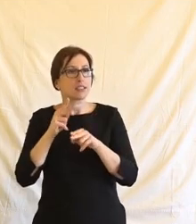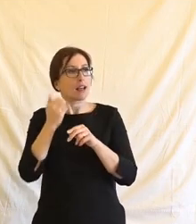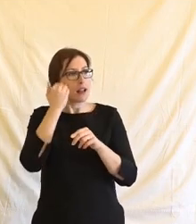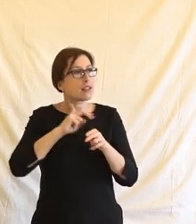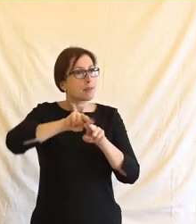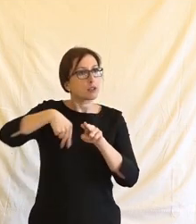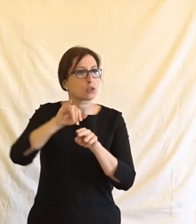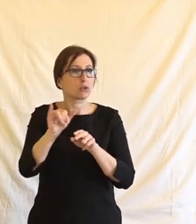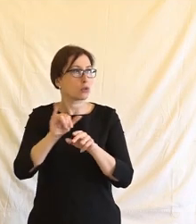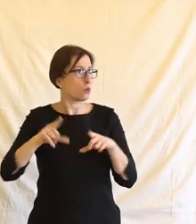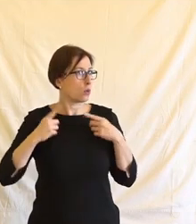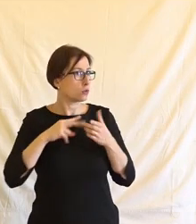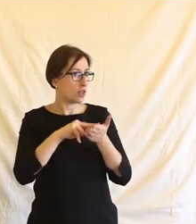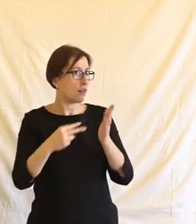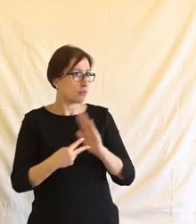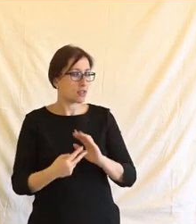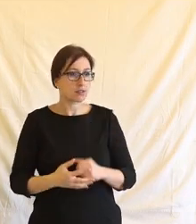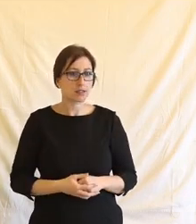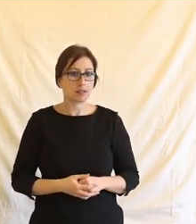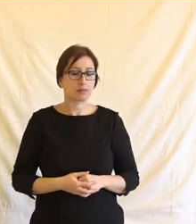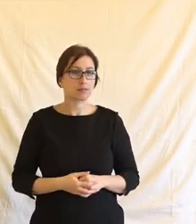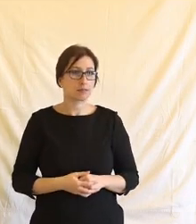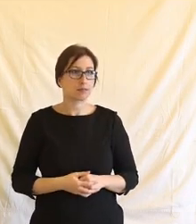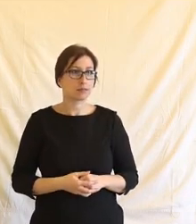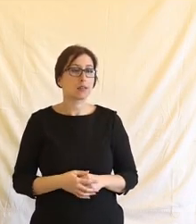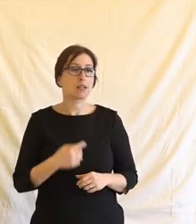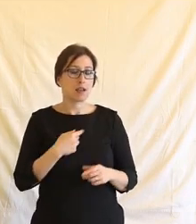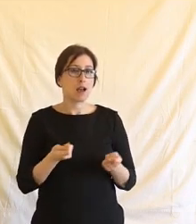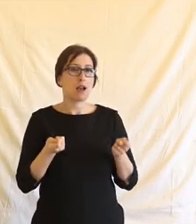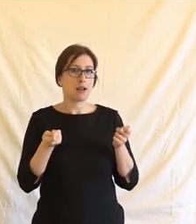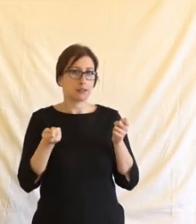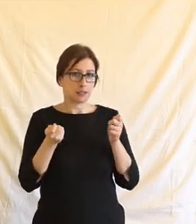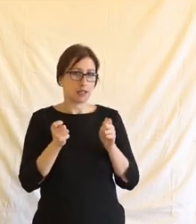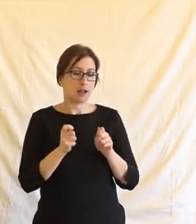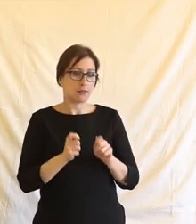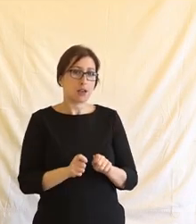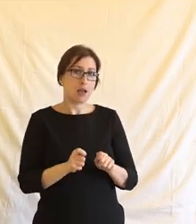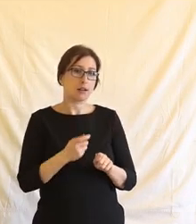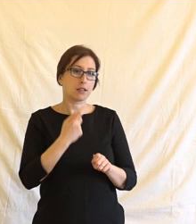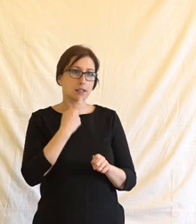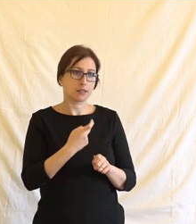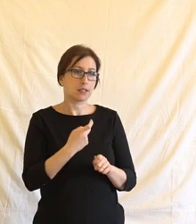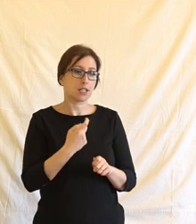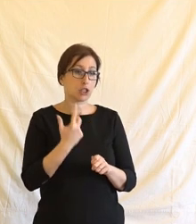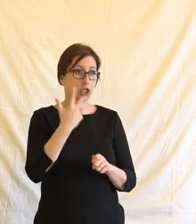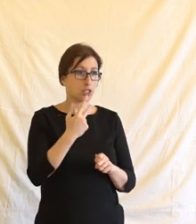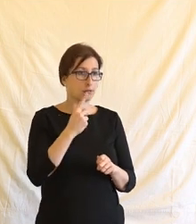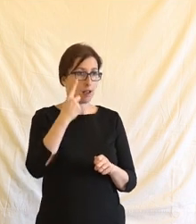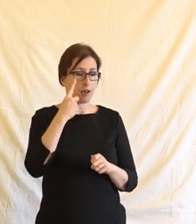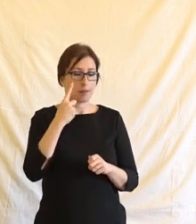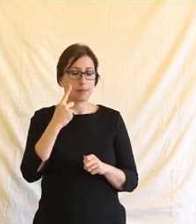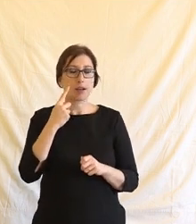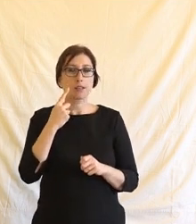technologie nevyužívají. A já to uzavřu takovými třemi myšlenkami.